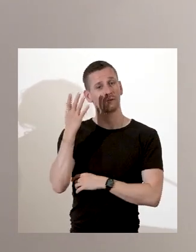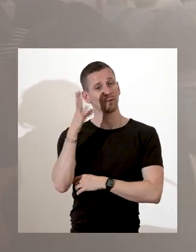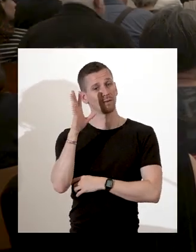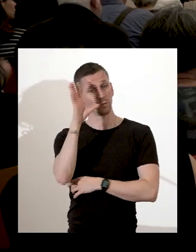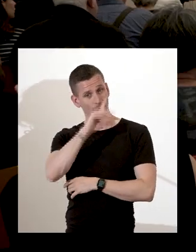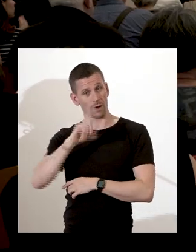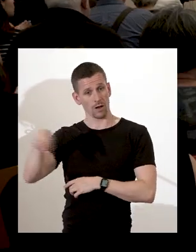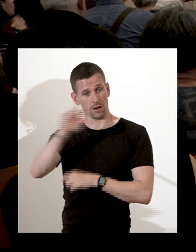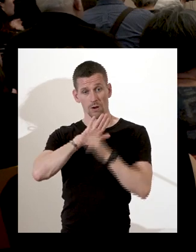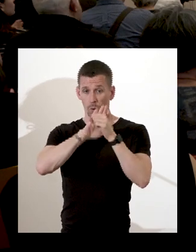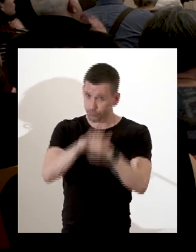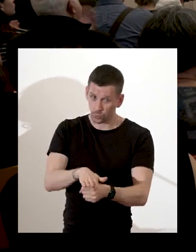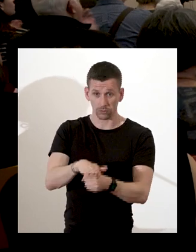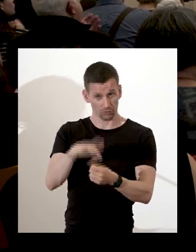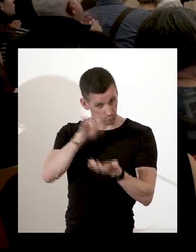remercie. Sous